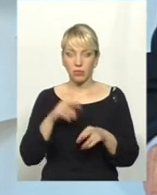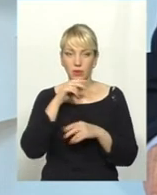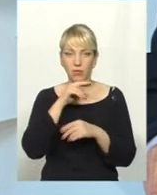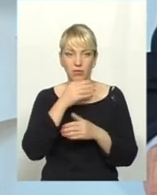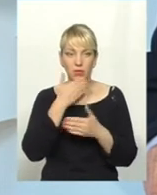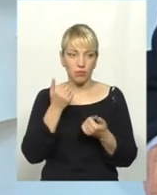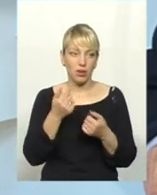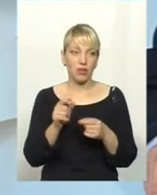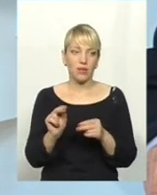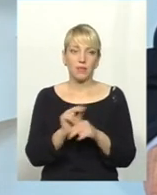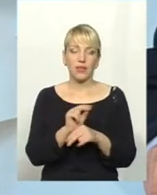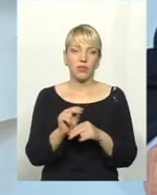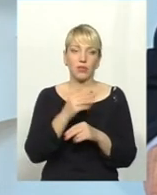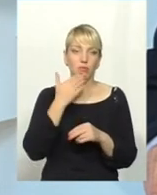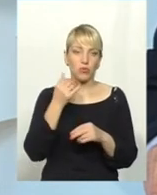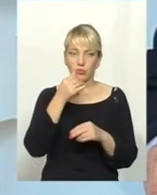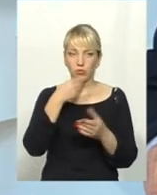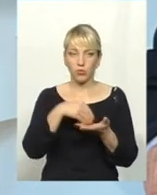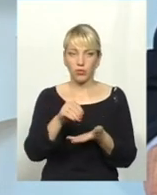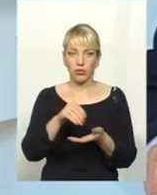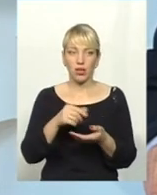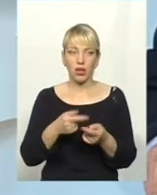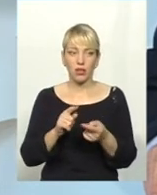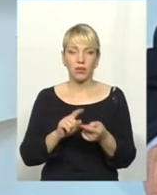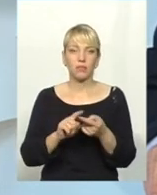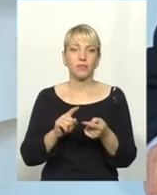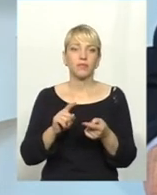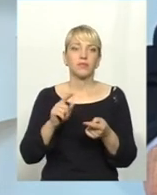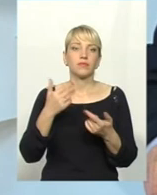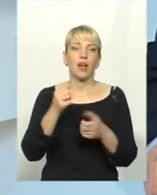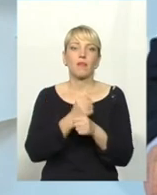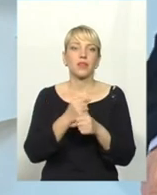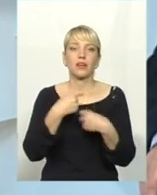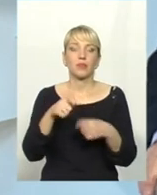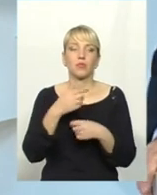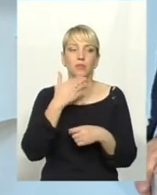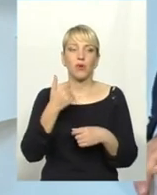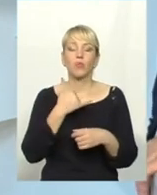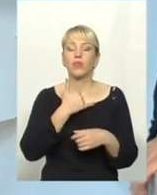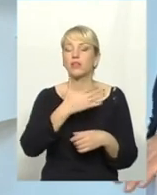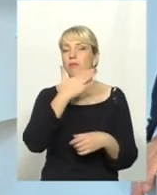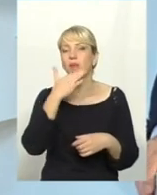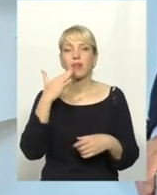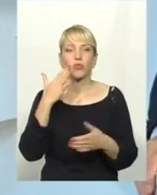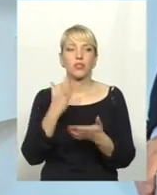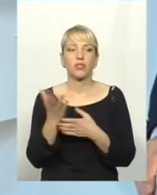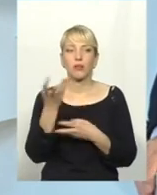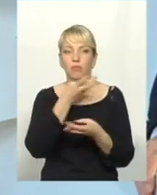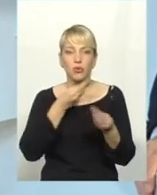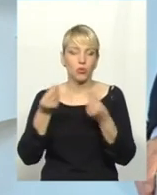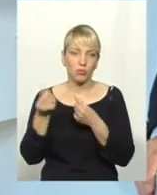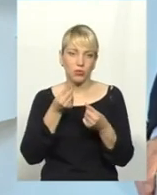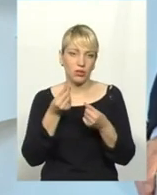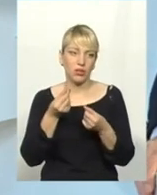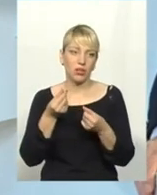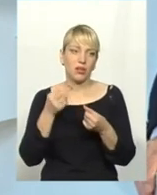з продажі, лікувати. А ми вже тим препаратом лікували, лікували людей. У нас підробка ліків, це страшно модна річ, відповідальність